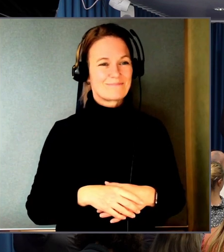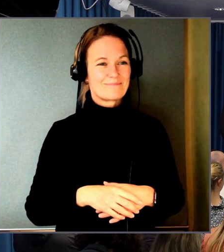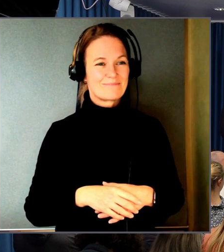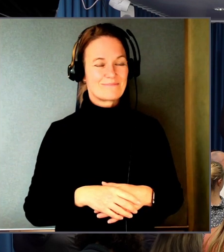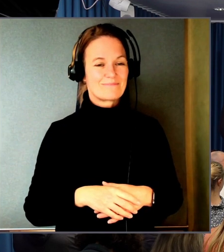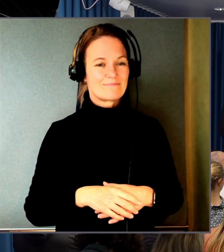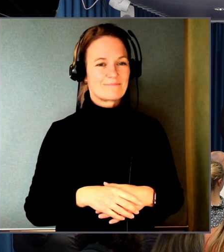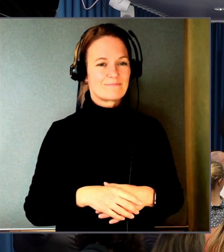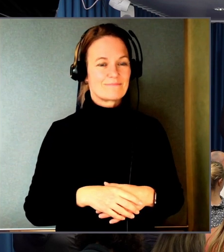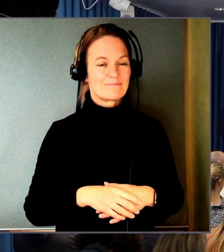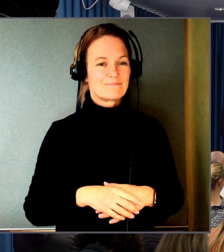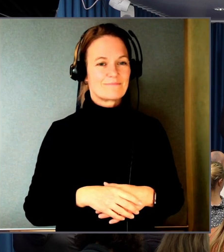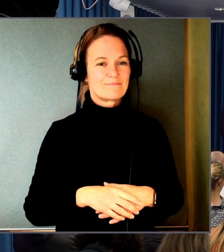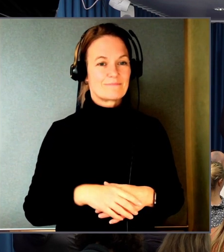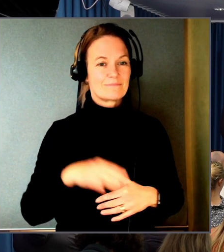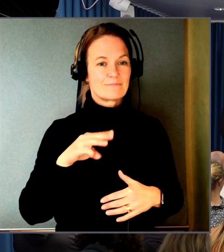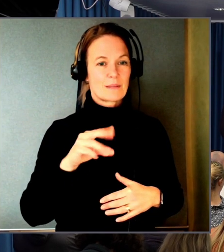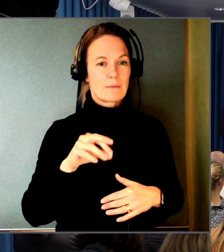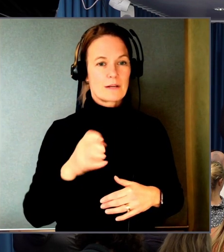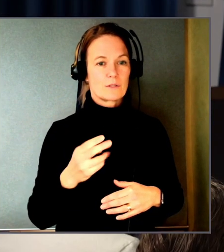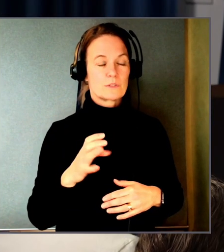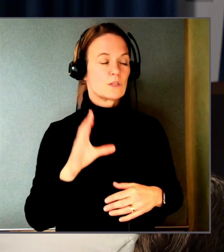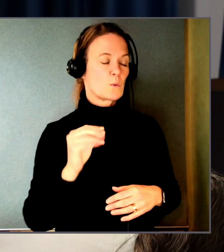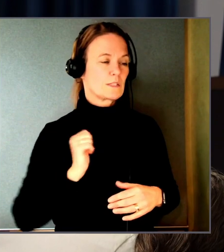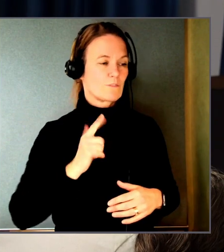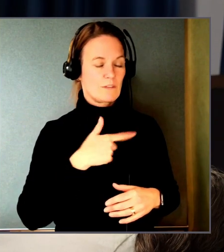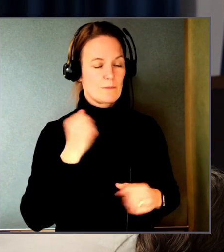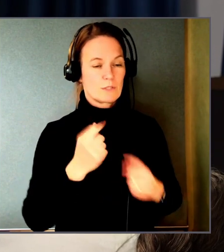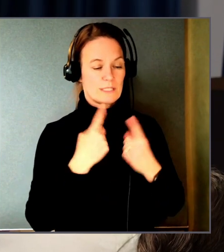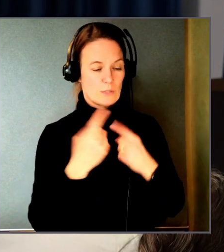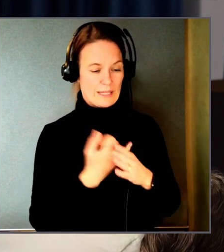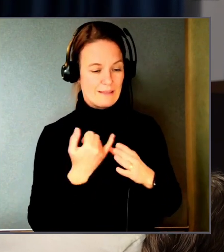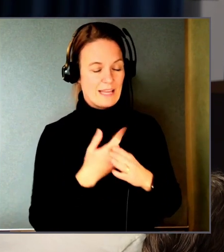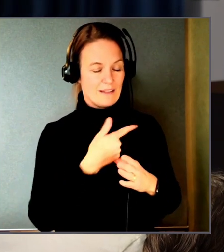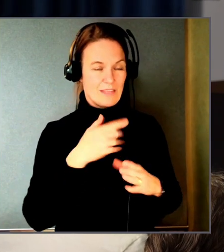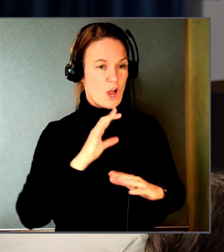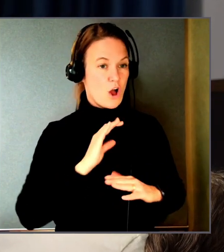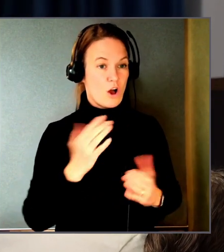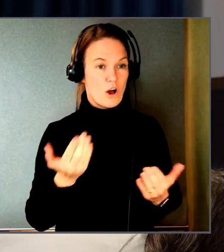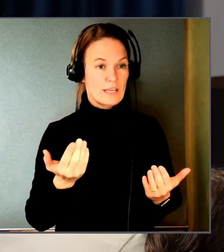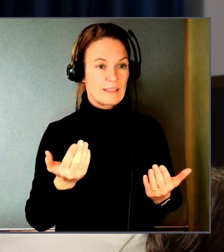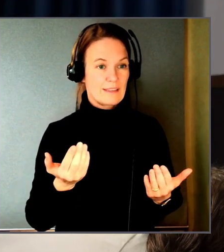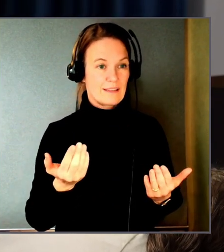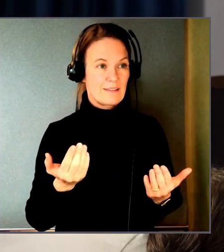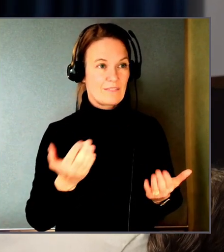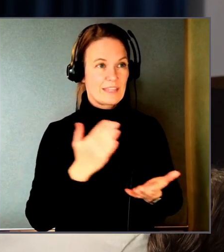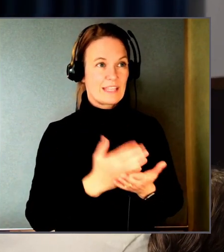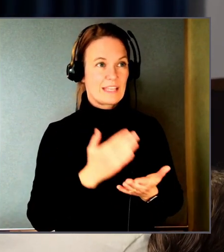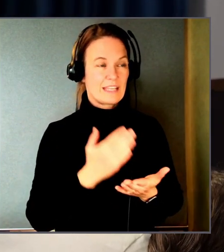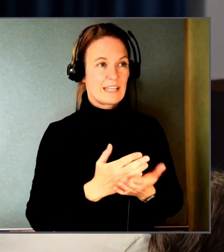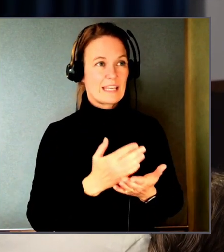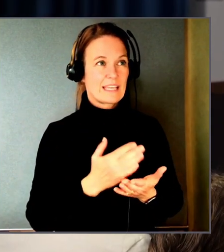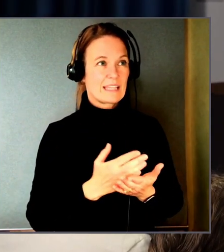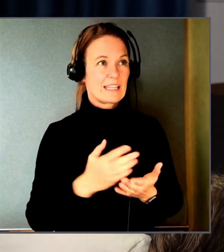Det är ju någonting som vi givetvis får diskutera internt. tror vi har ju inte riktigt liksom benat ut alla de